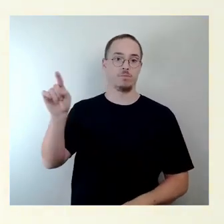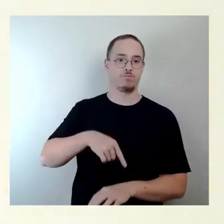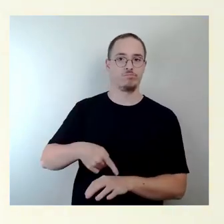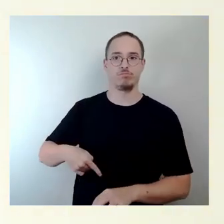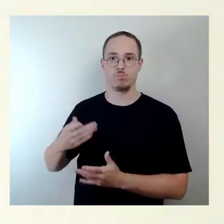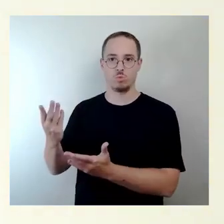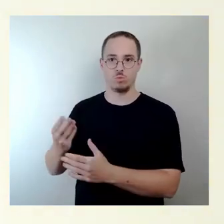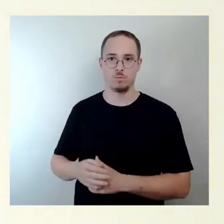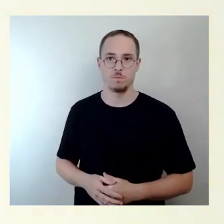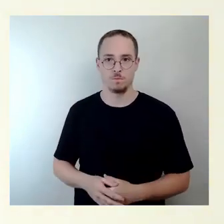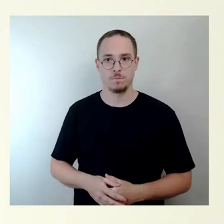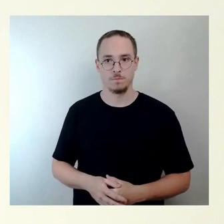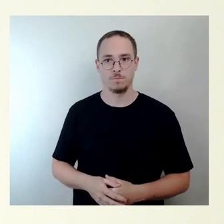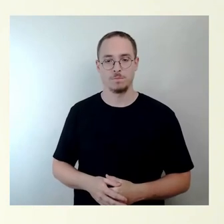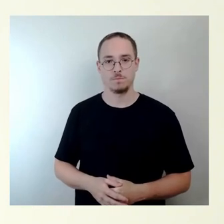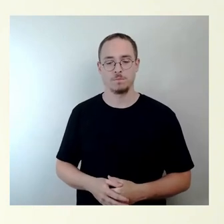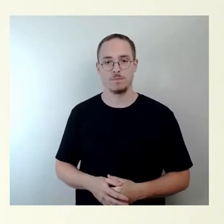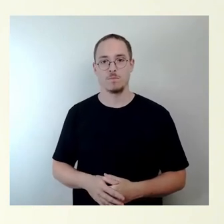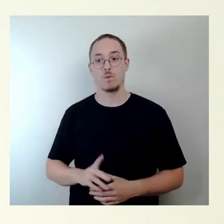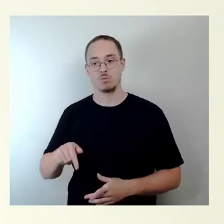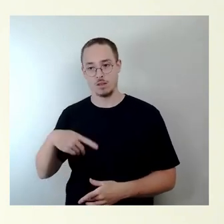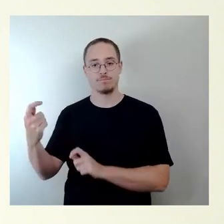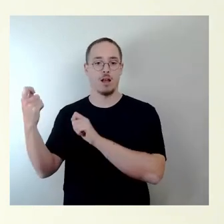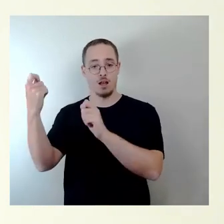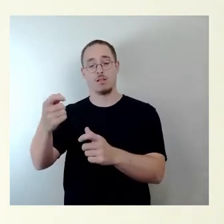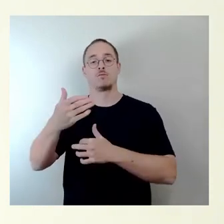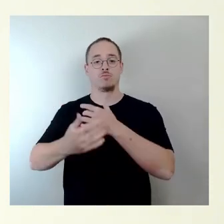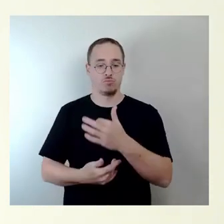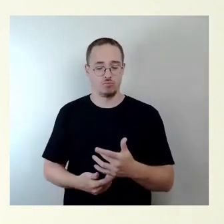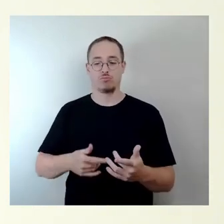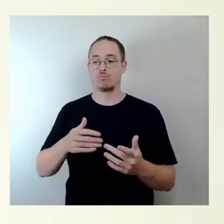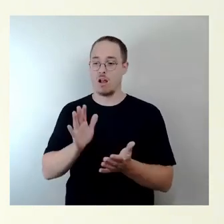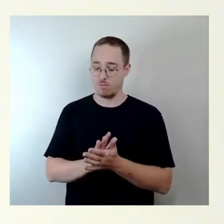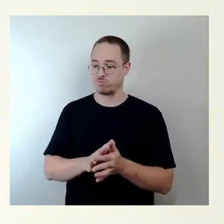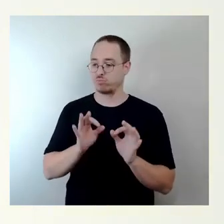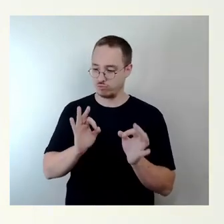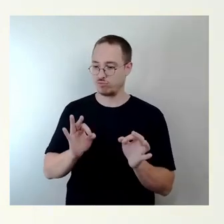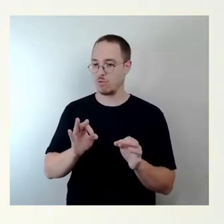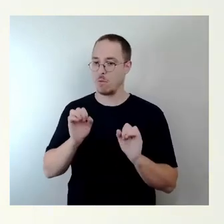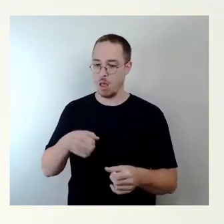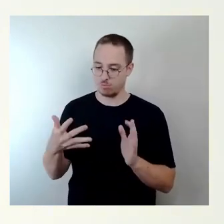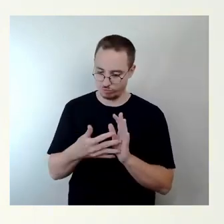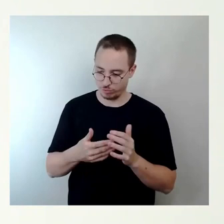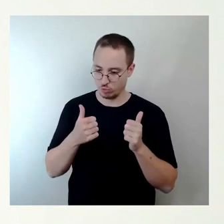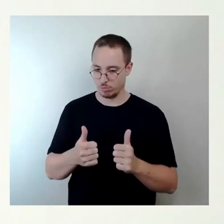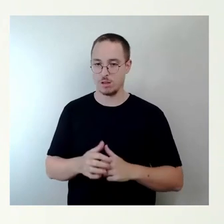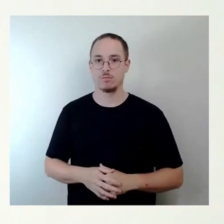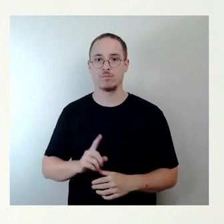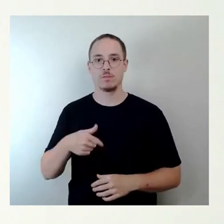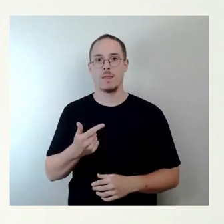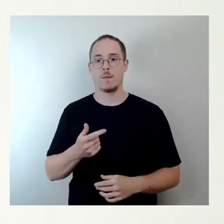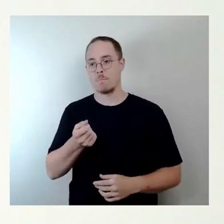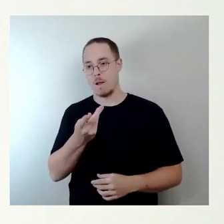eingereicht hat, genehmigungsfähig war, beziehungsweise vollständig, am 18. März, also nochmal Monate später,